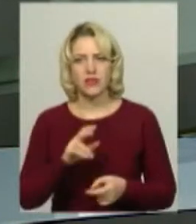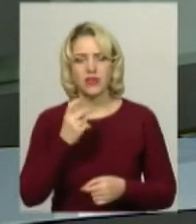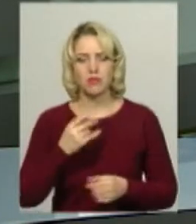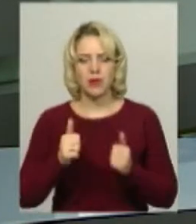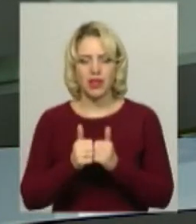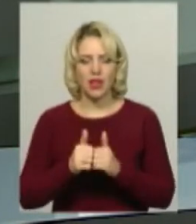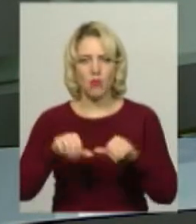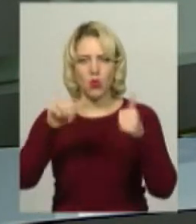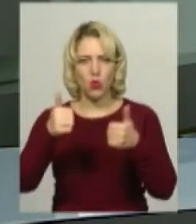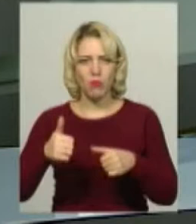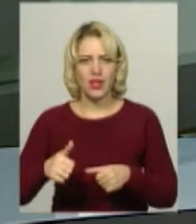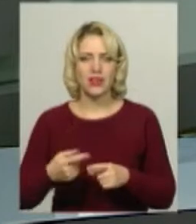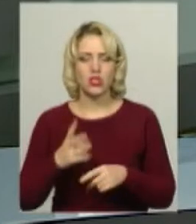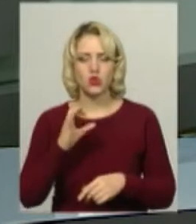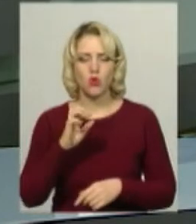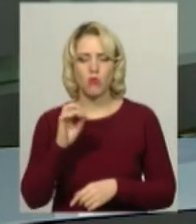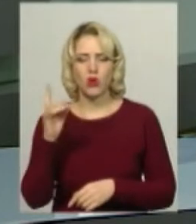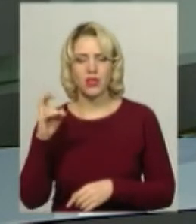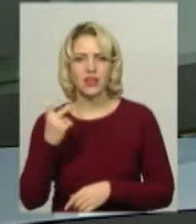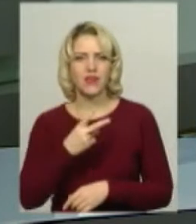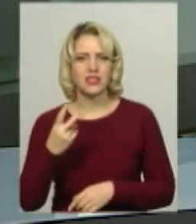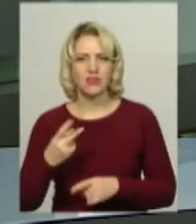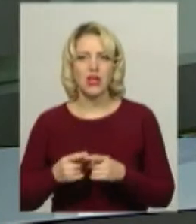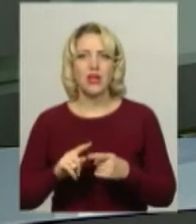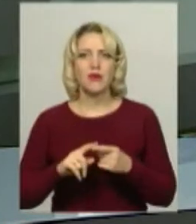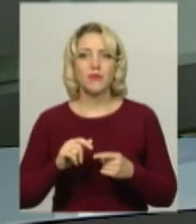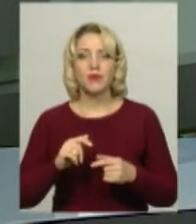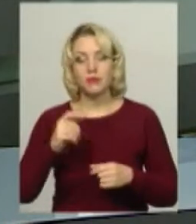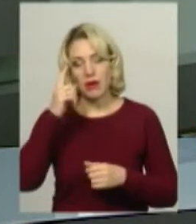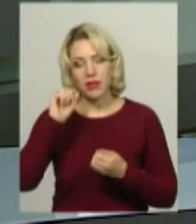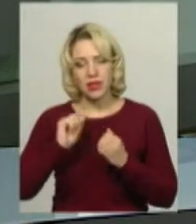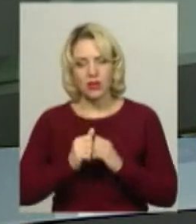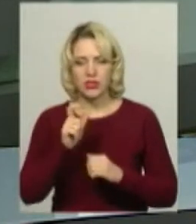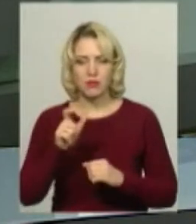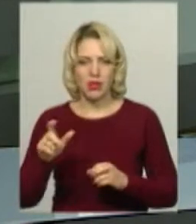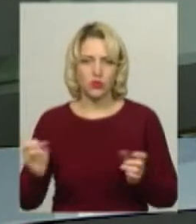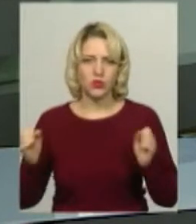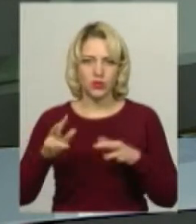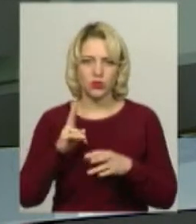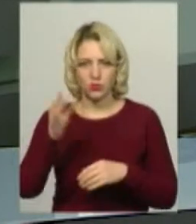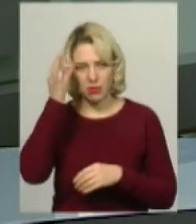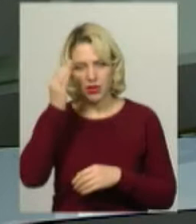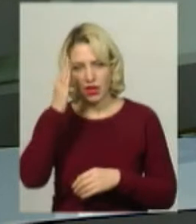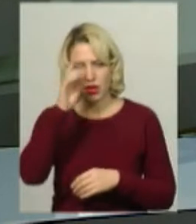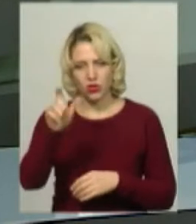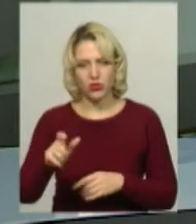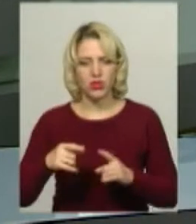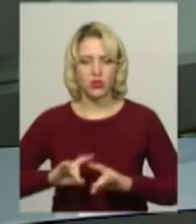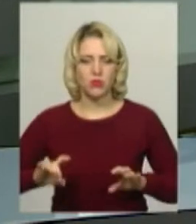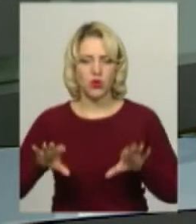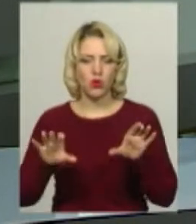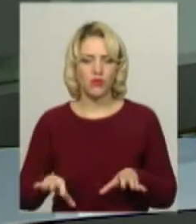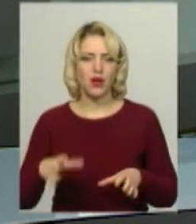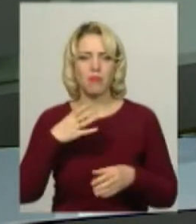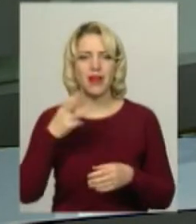29, що в обласному центрі зібралися люди, котрі пам'ятають та знали особисту В'ячеслава Чорновола, розповідає голова Хмельницької обласної